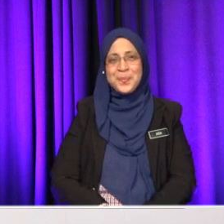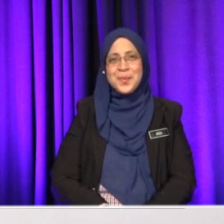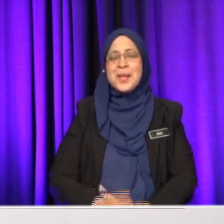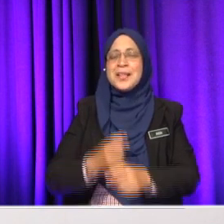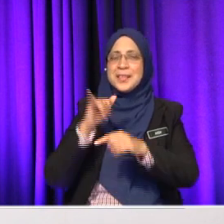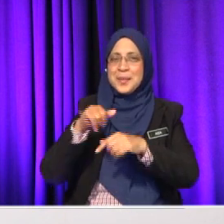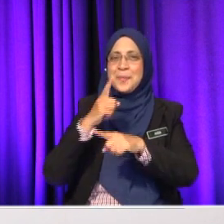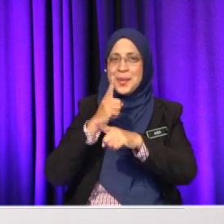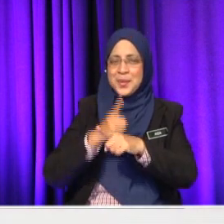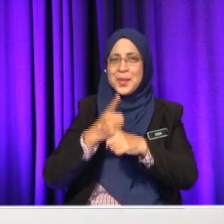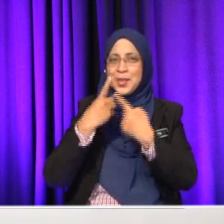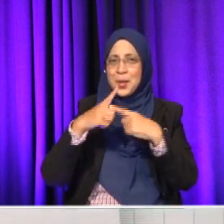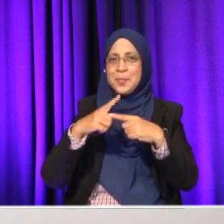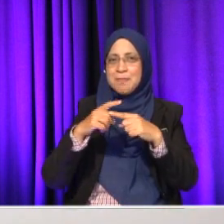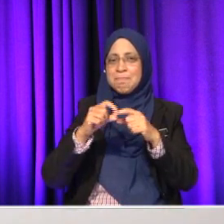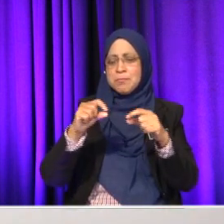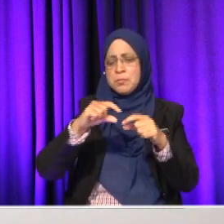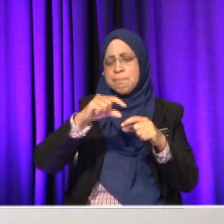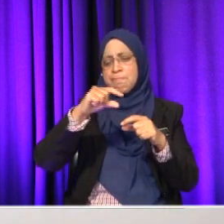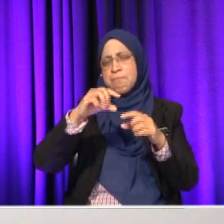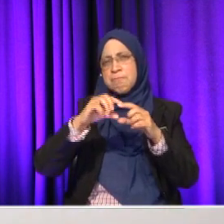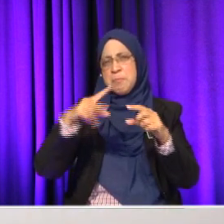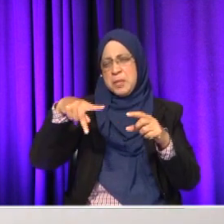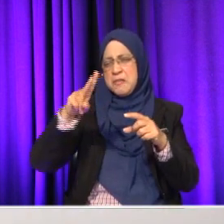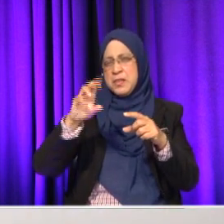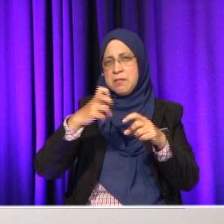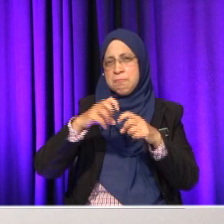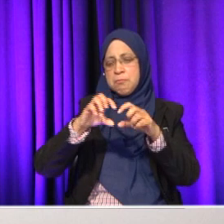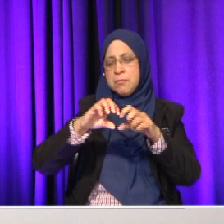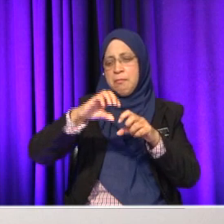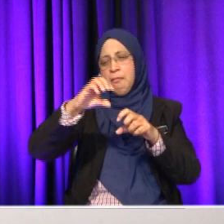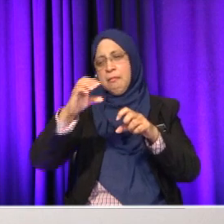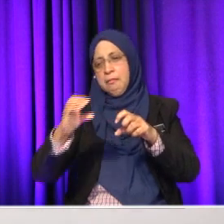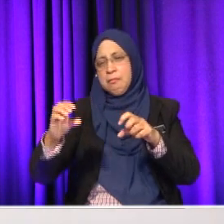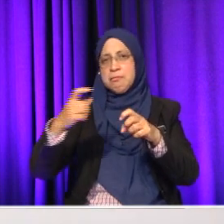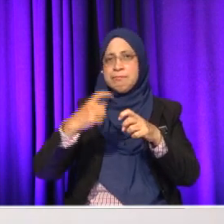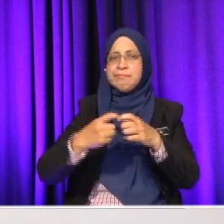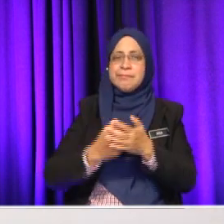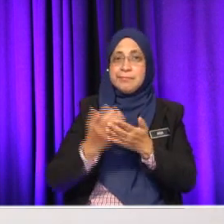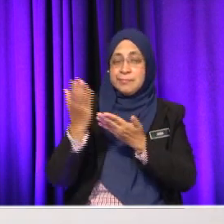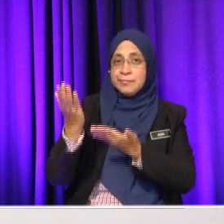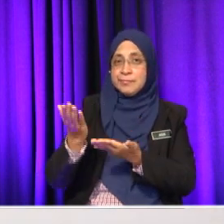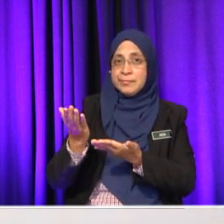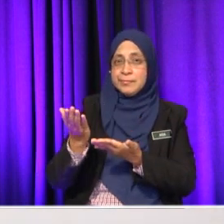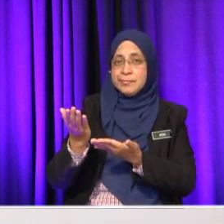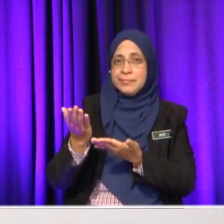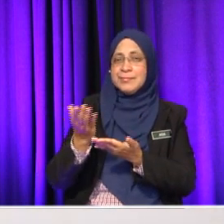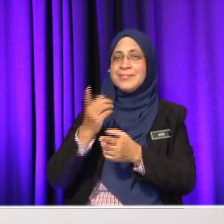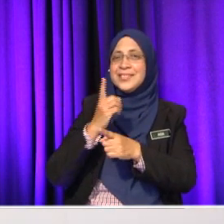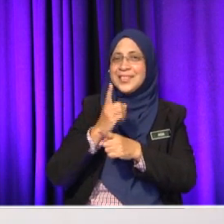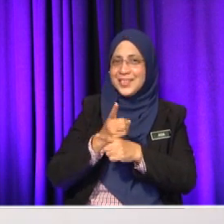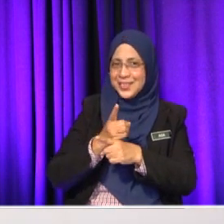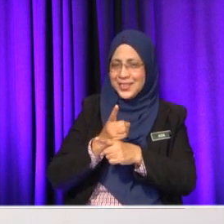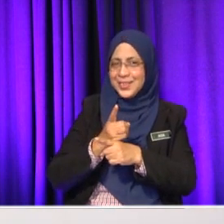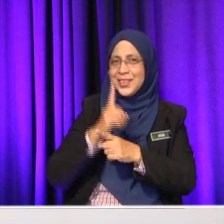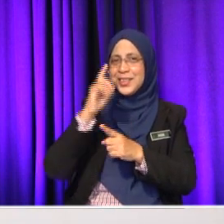Benar kan? Haa, Dia memang mudah melentuk, pipe PVC dan mudah dipasang. Betul? Tepat jawapan tu. Tengok, betul tak? Oh, betul lah. Betul